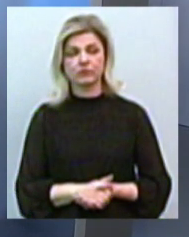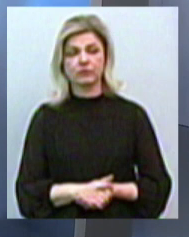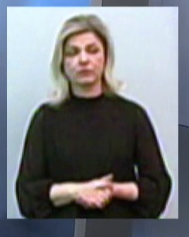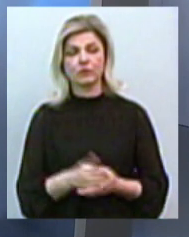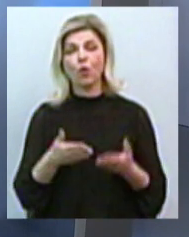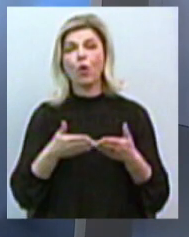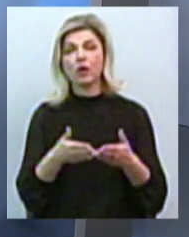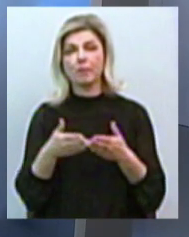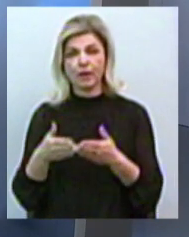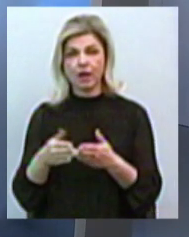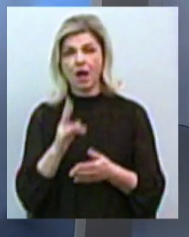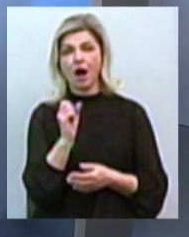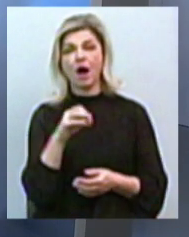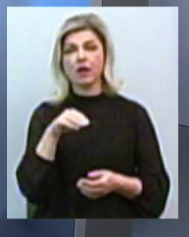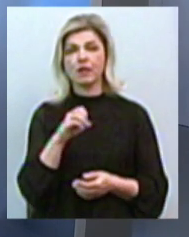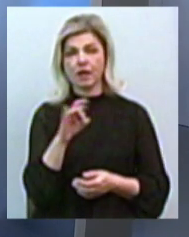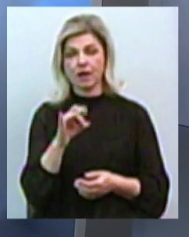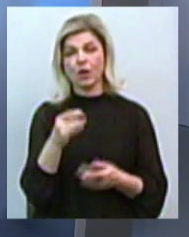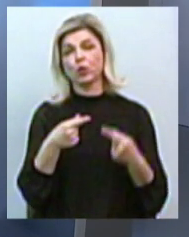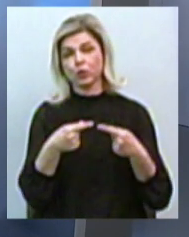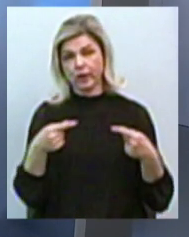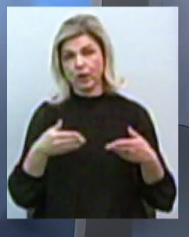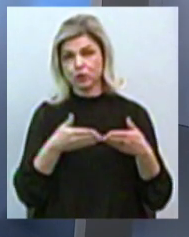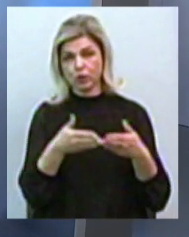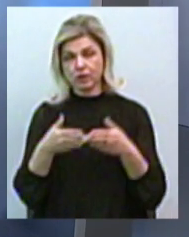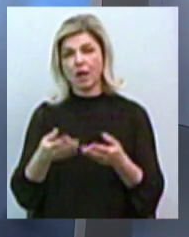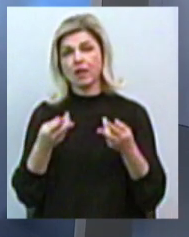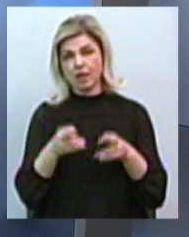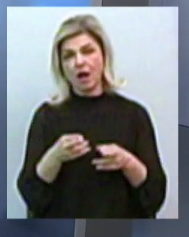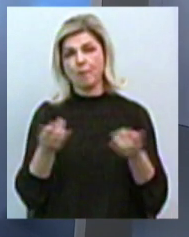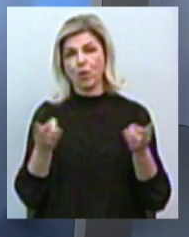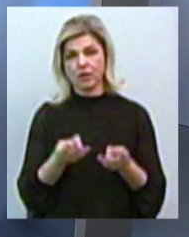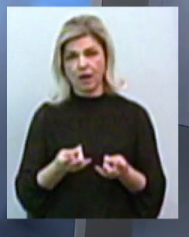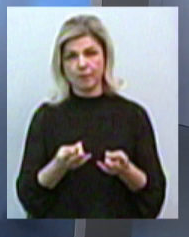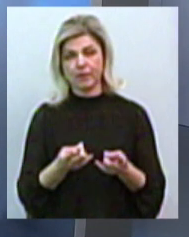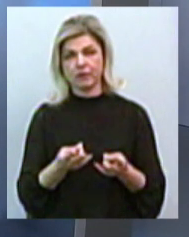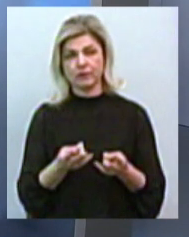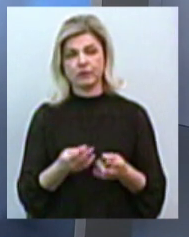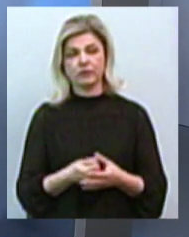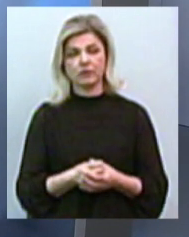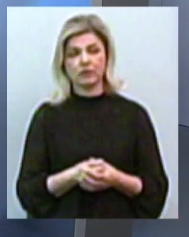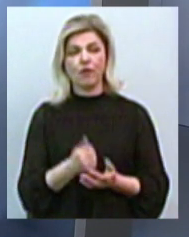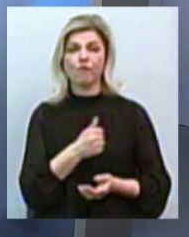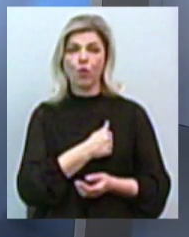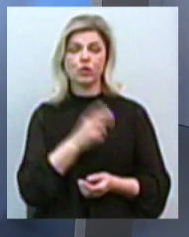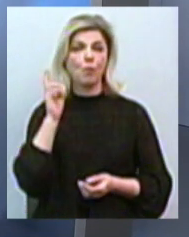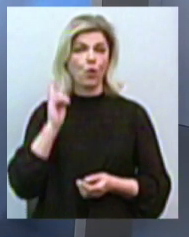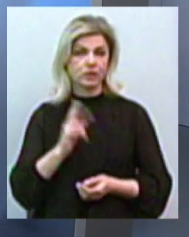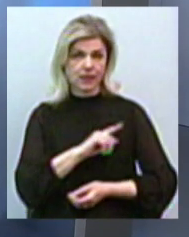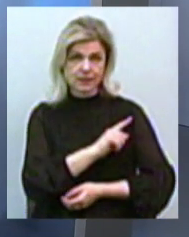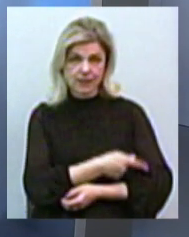кораблі, катери, судна, в тому числі для потреб і військово-морських сил, і